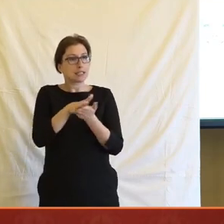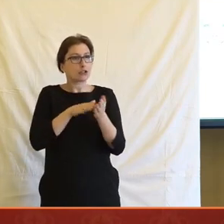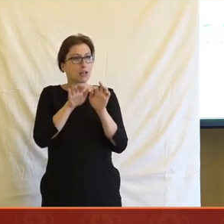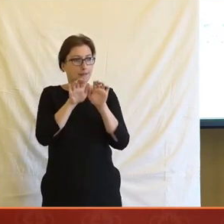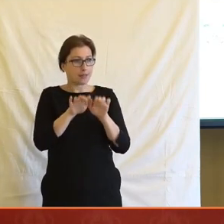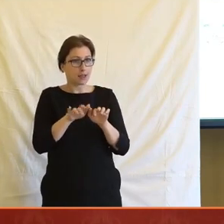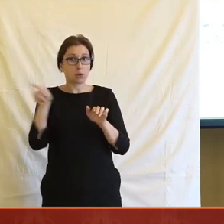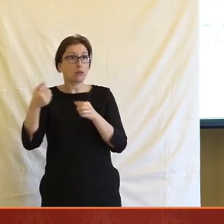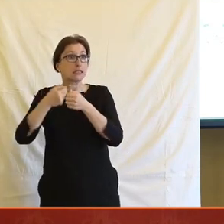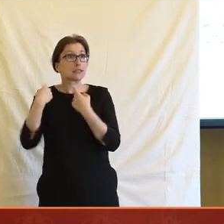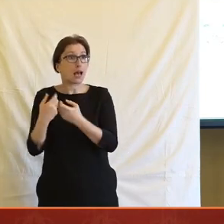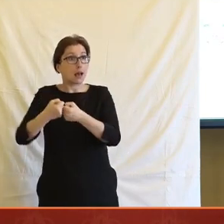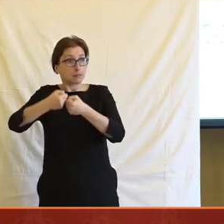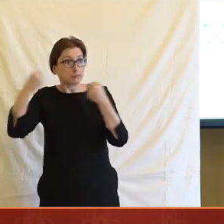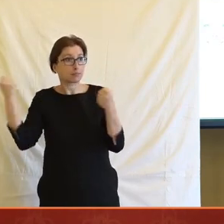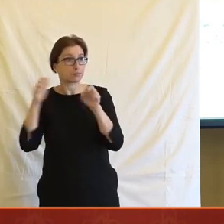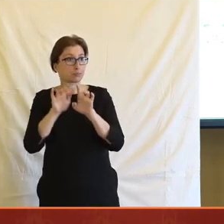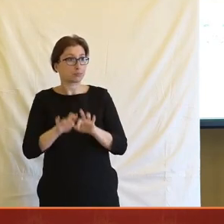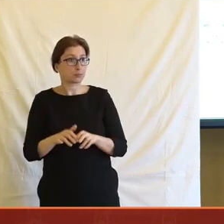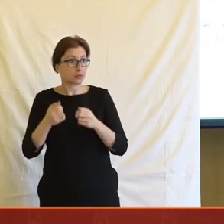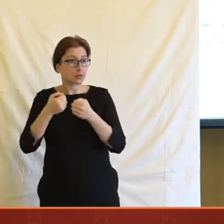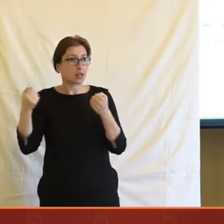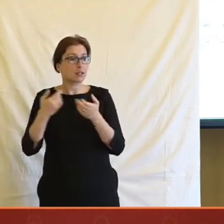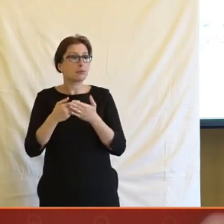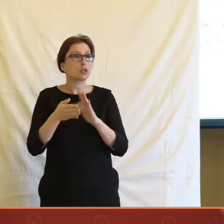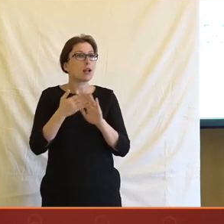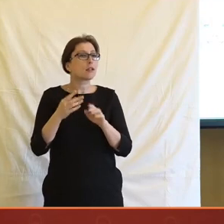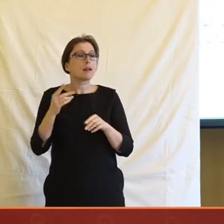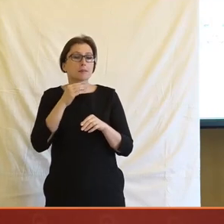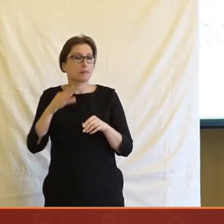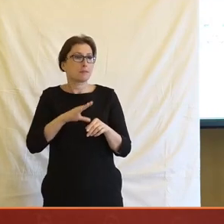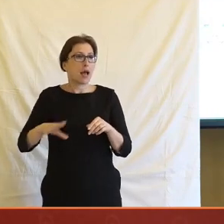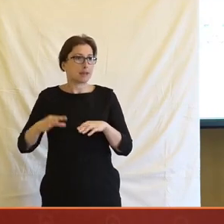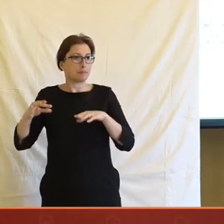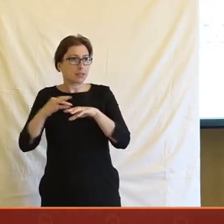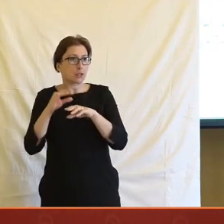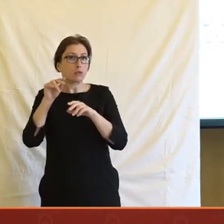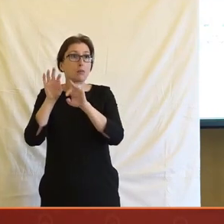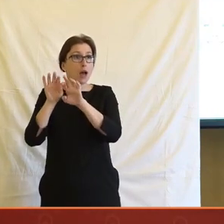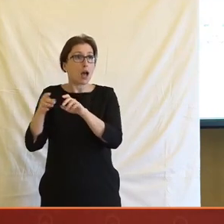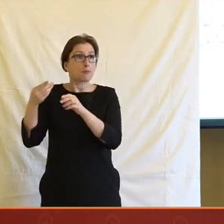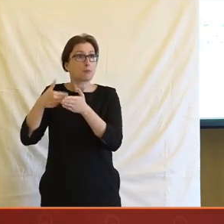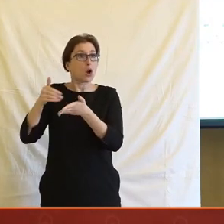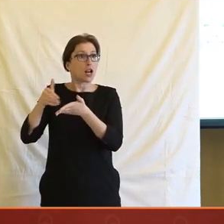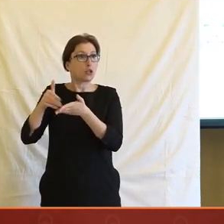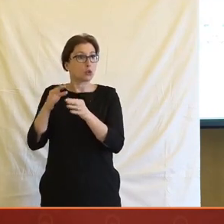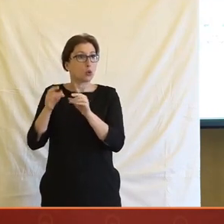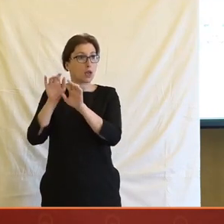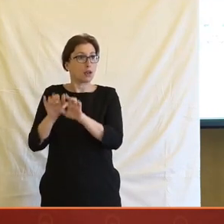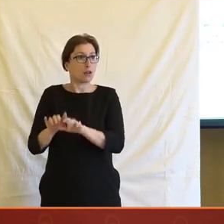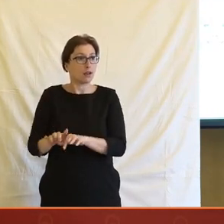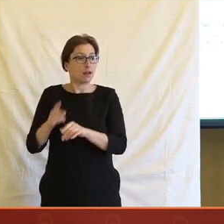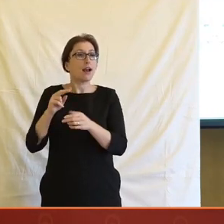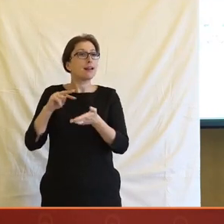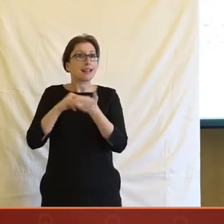textu, on vám ho rozvine, to znamená, že když tam napíšete nějakého pseudopána prstenu, tak on vám v tom příběhu pak třeba bude částečně pokračovat. Není to něco, co